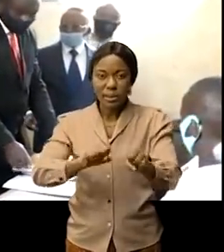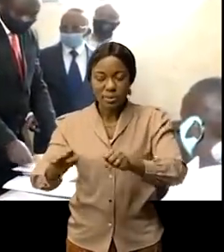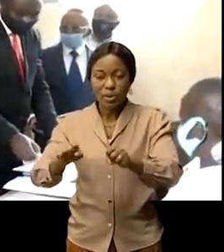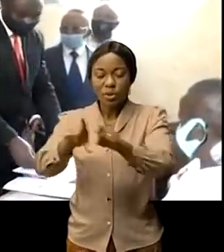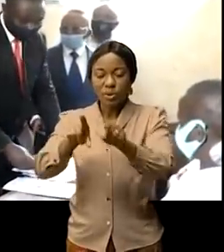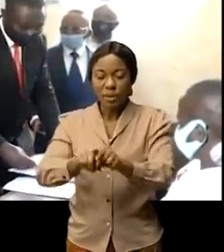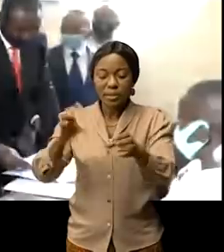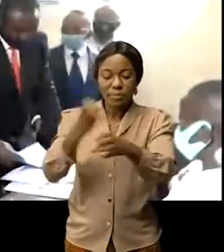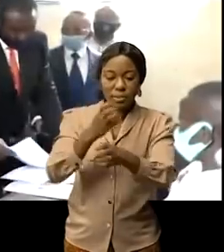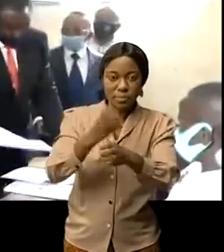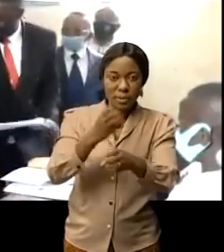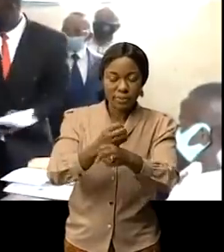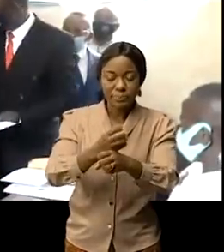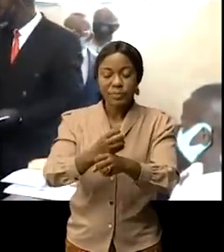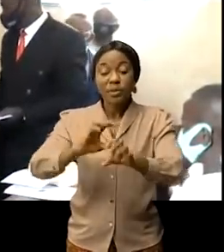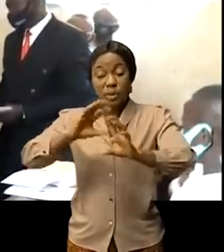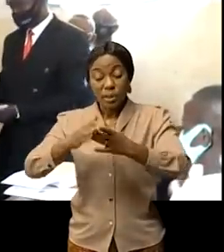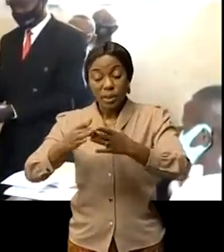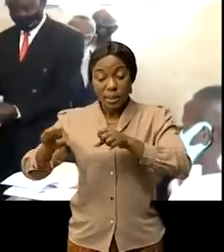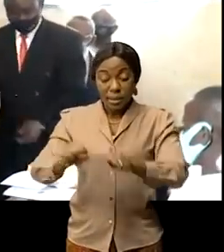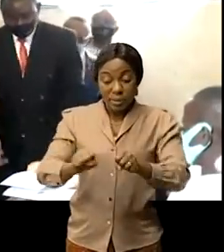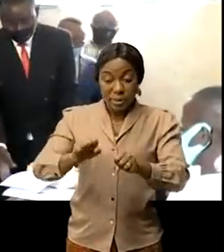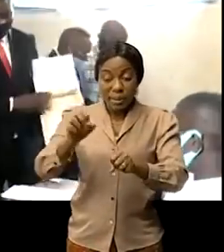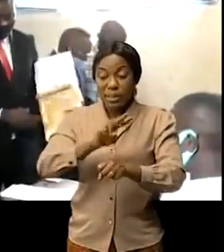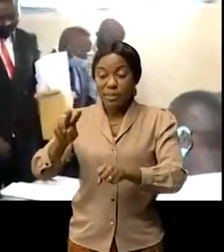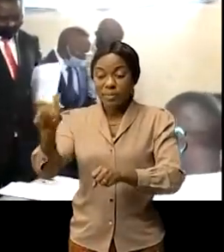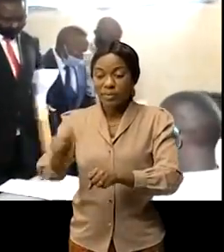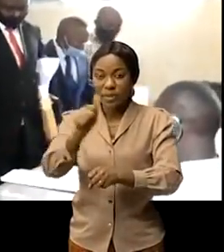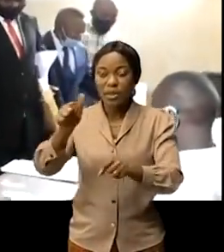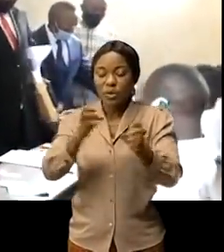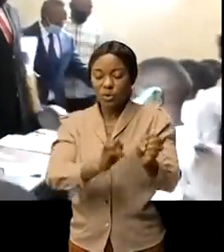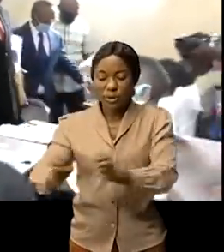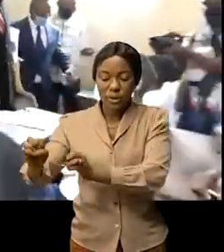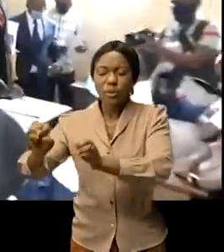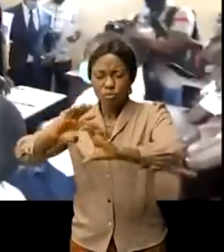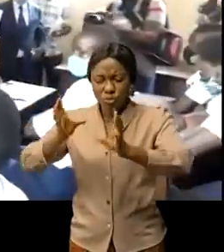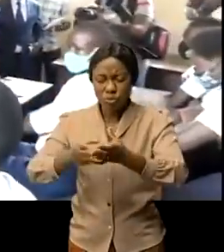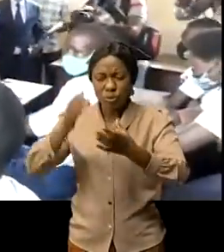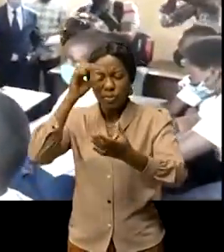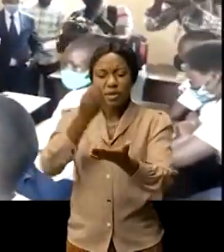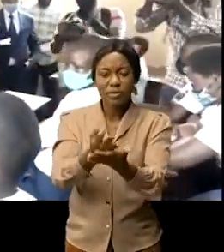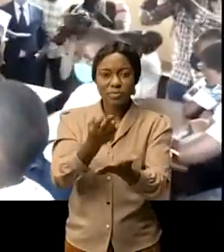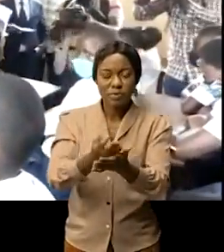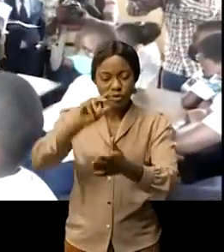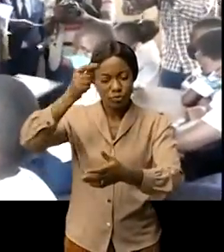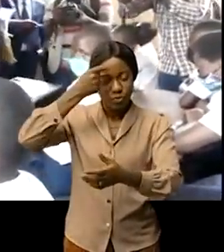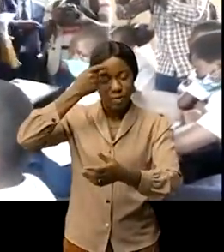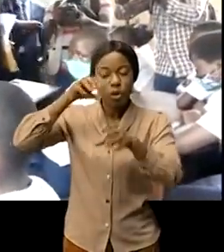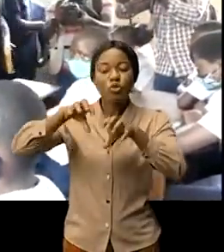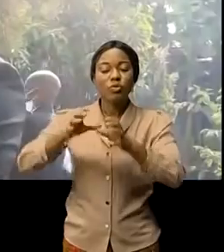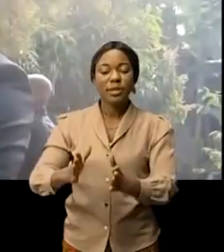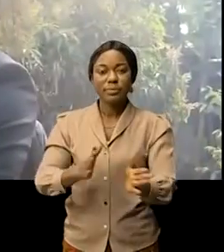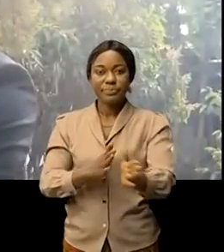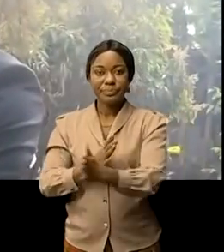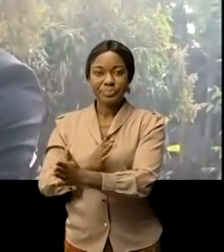la mathématique et aux sciences. Le Ténafep édition 2021 est organisé totalement sur fond propre du gouvernement congolais.